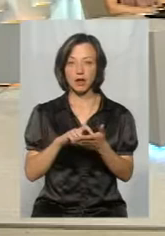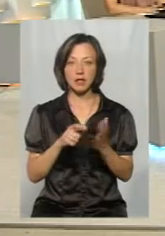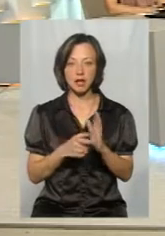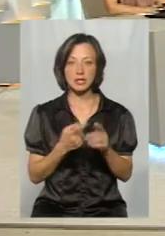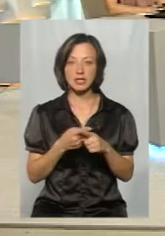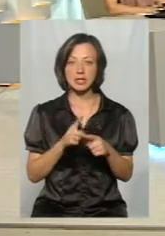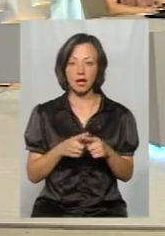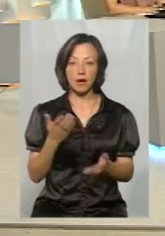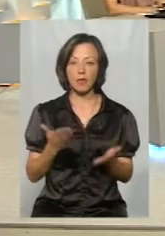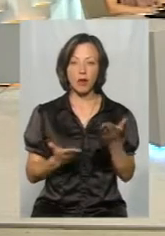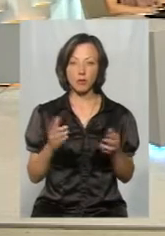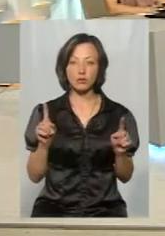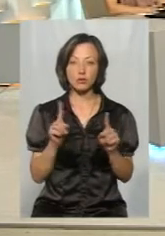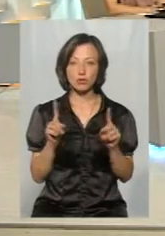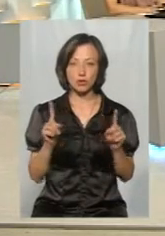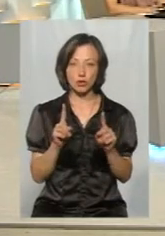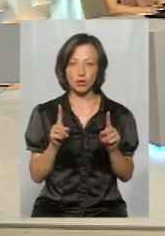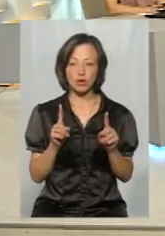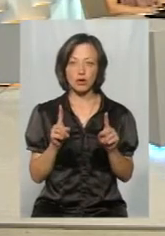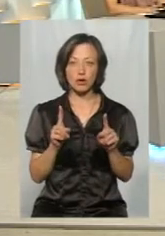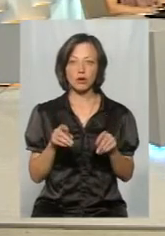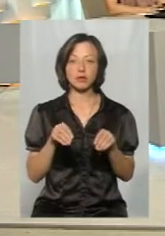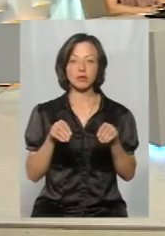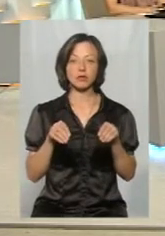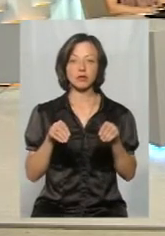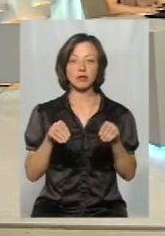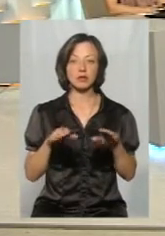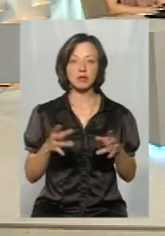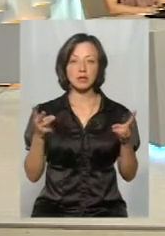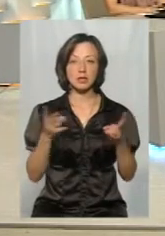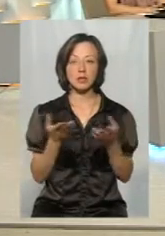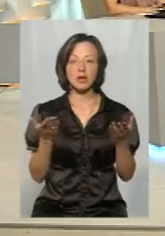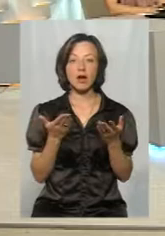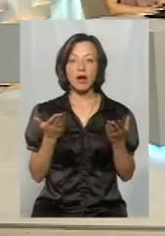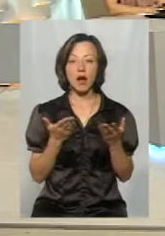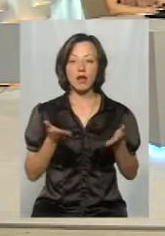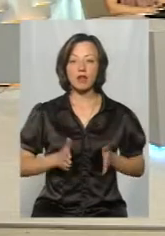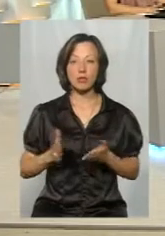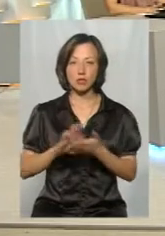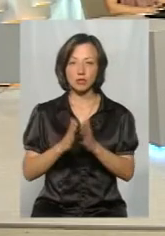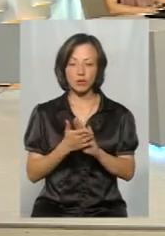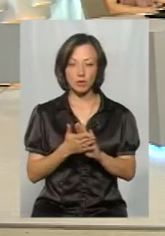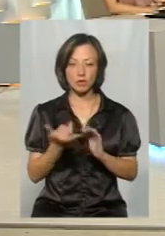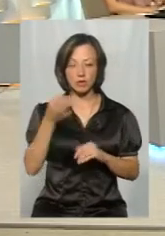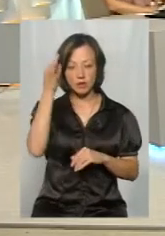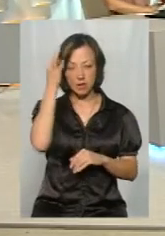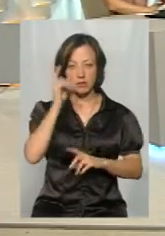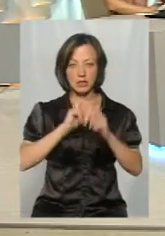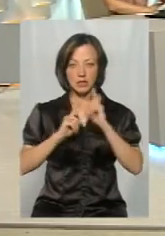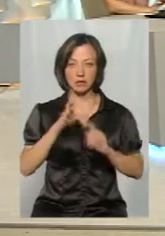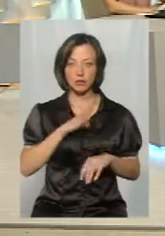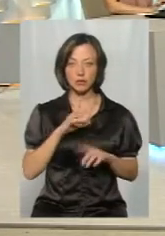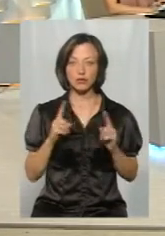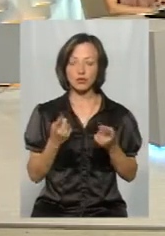Це, мабуть, що виходити потрібно із того, яка демографічна ситуація, як сьогодні згадувалася вже на сесії, так?